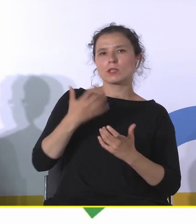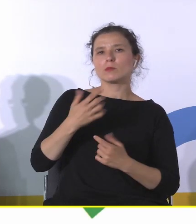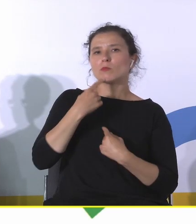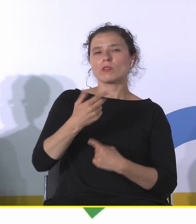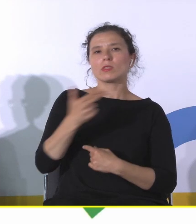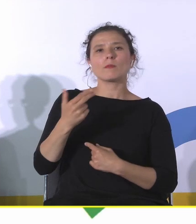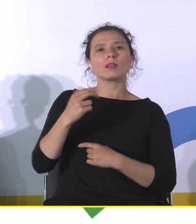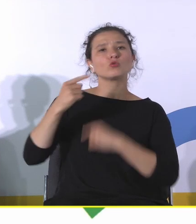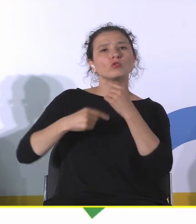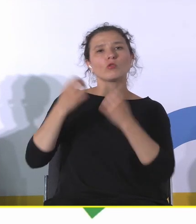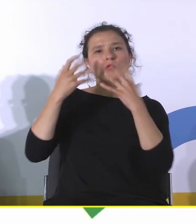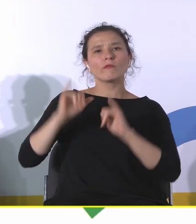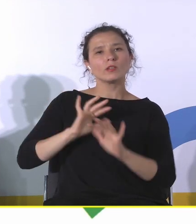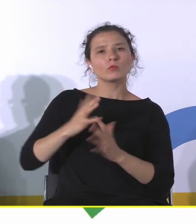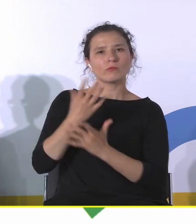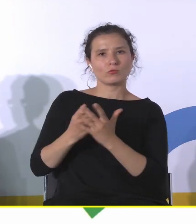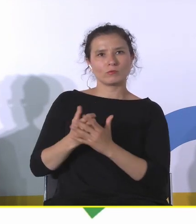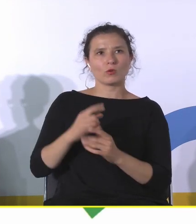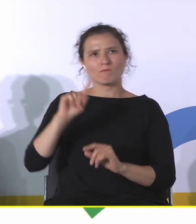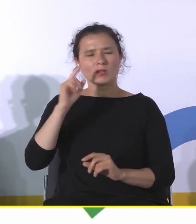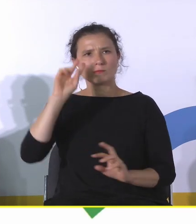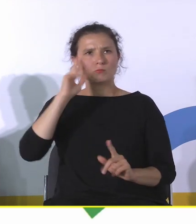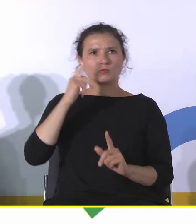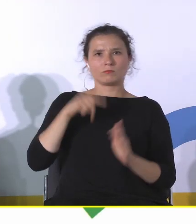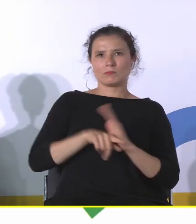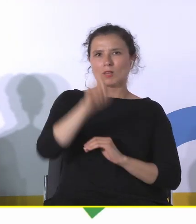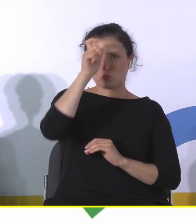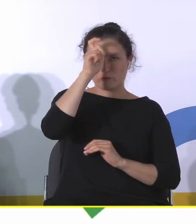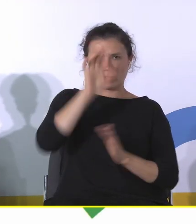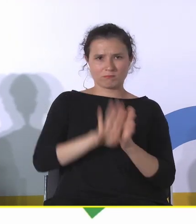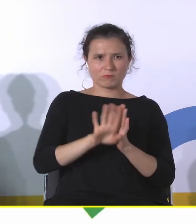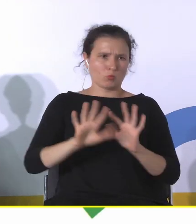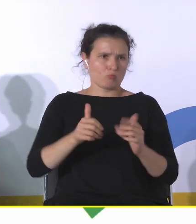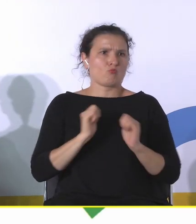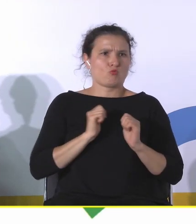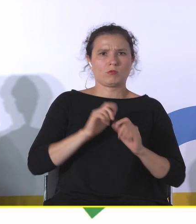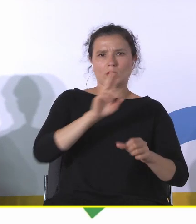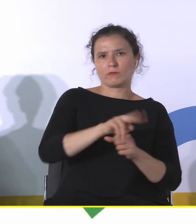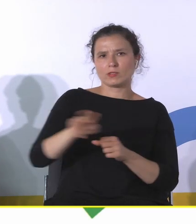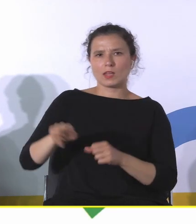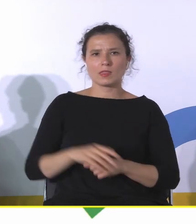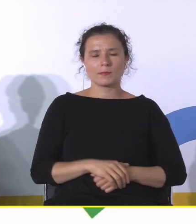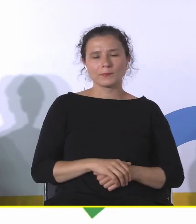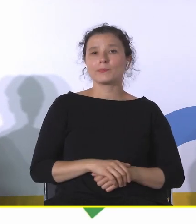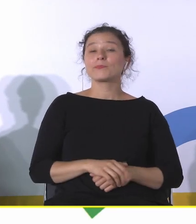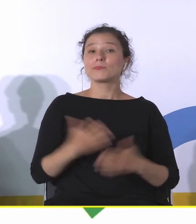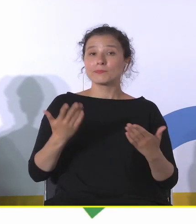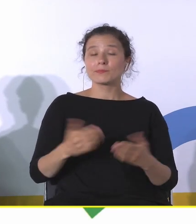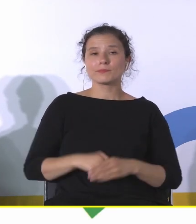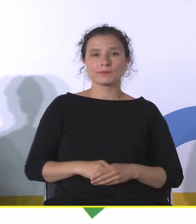dziedzictwa, to pierwsze skojarzenie dla przeciętnego człowieka to będzie po prostu turystyka, zwiedzanie. Natomiast oczywiście